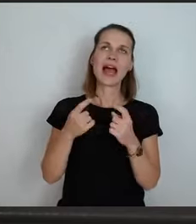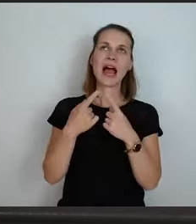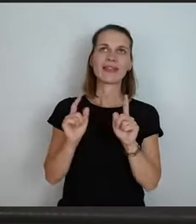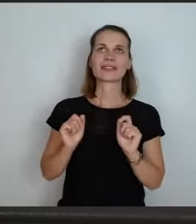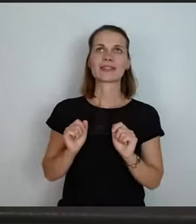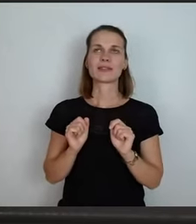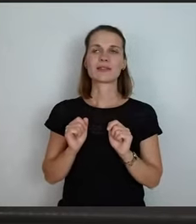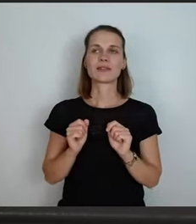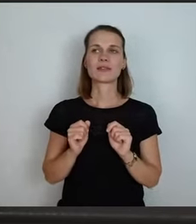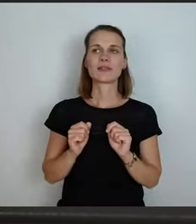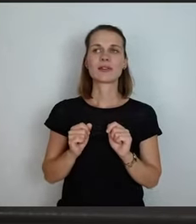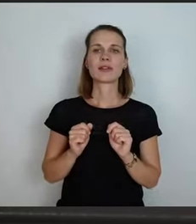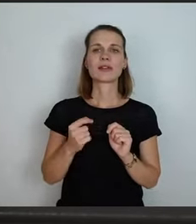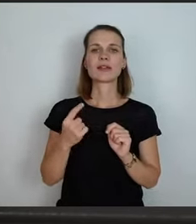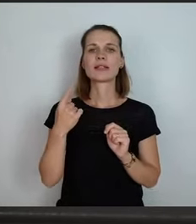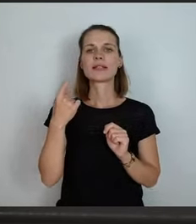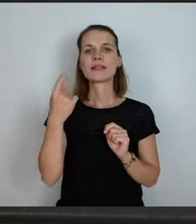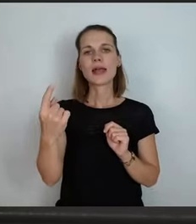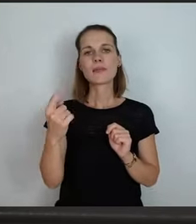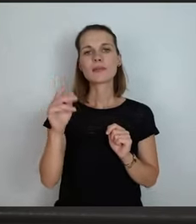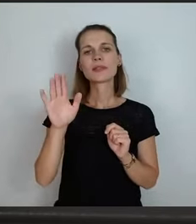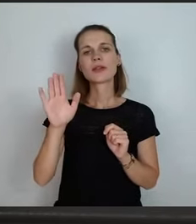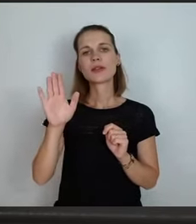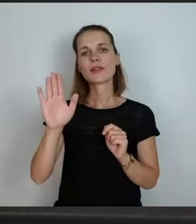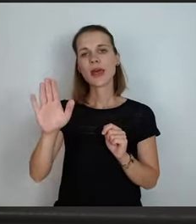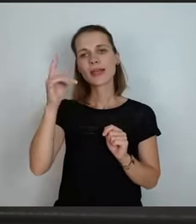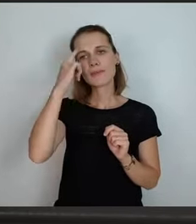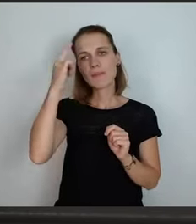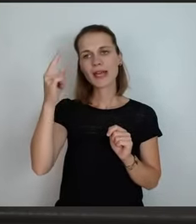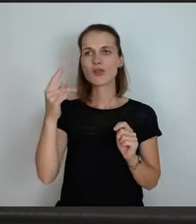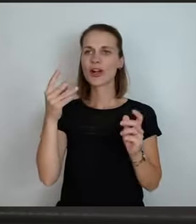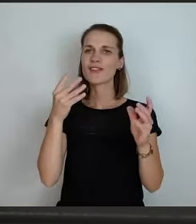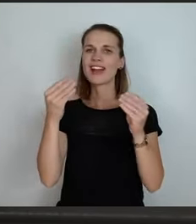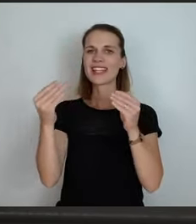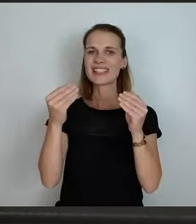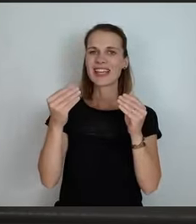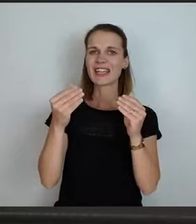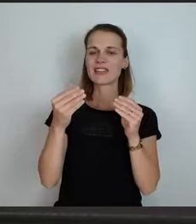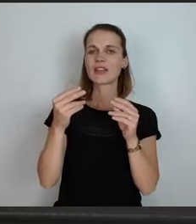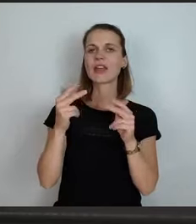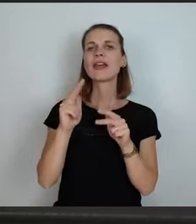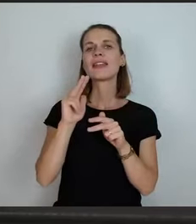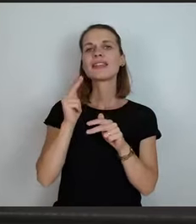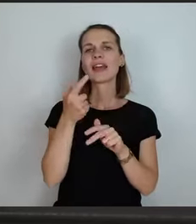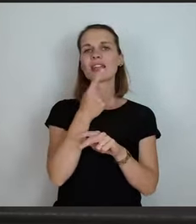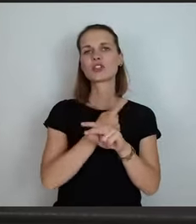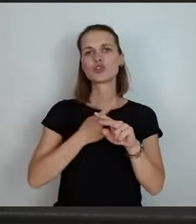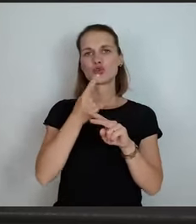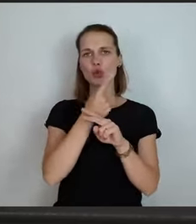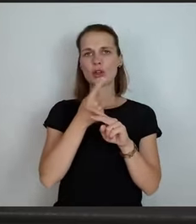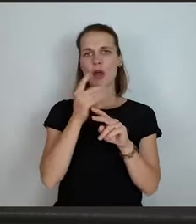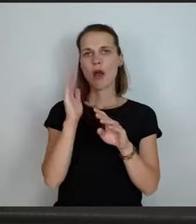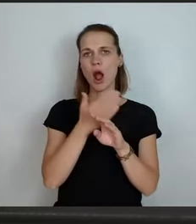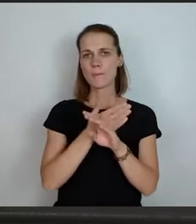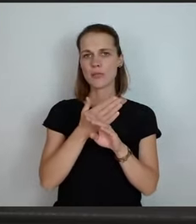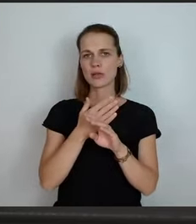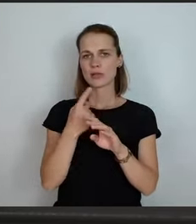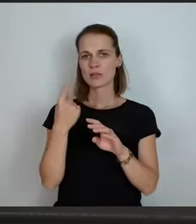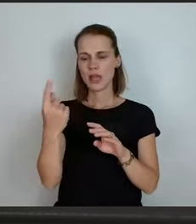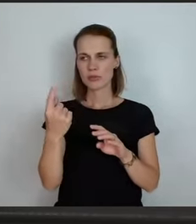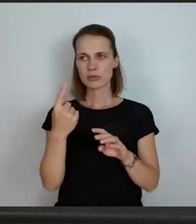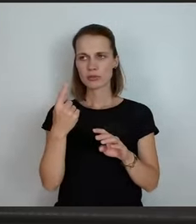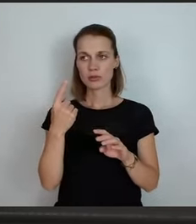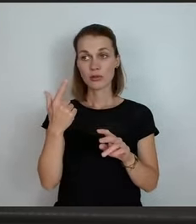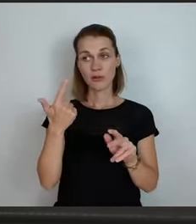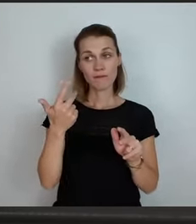sage ich mal, diesen qualitativen Rücklauf, sage ich mal, durch Verfall der dritten Sportstunde, können Sie das mit dem Gewissen so vereinbaren